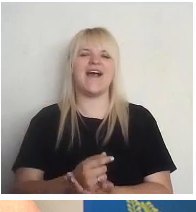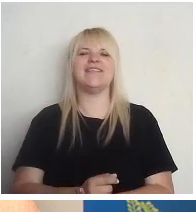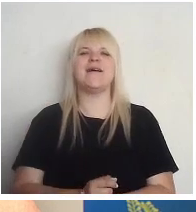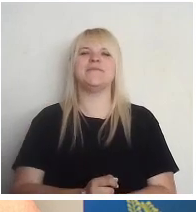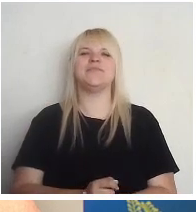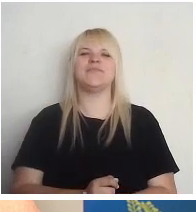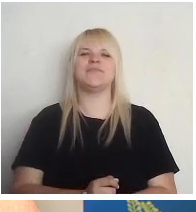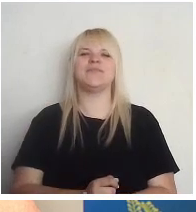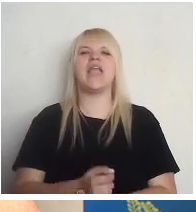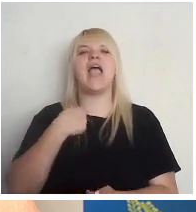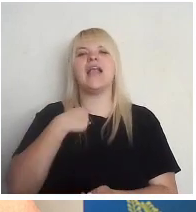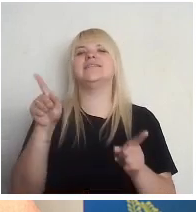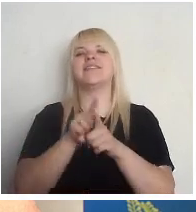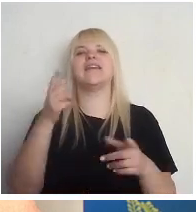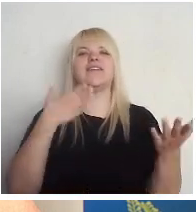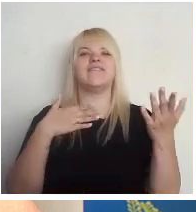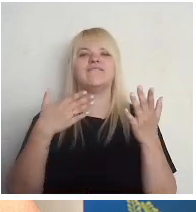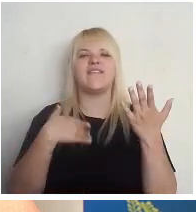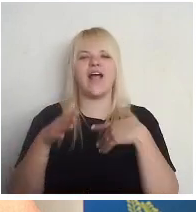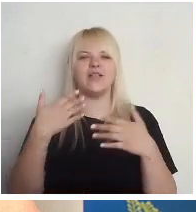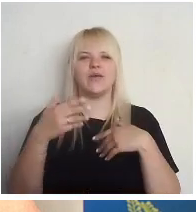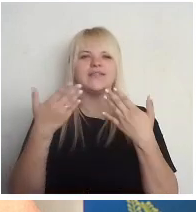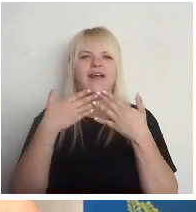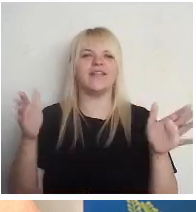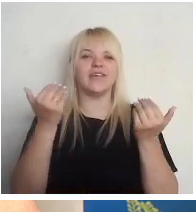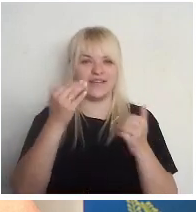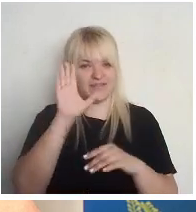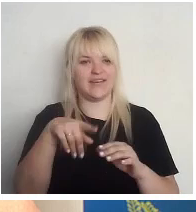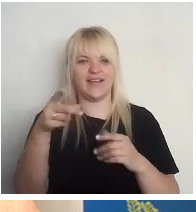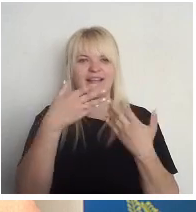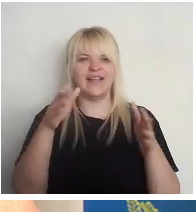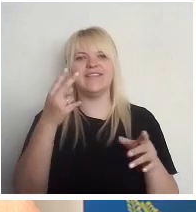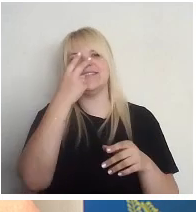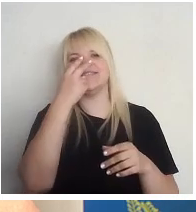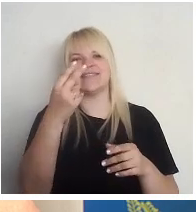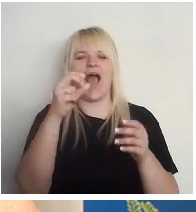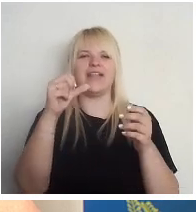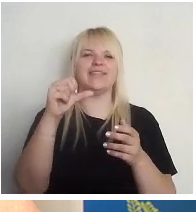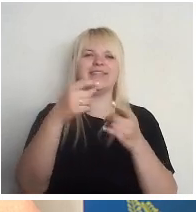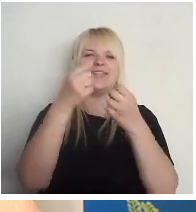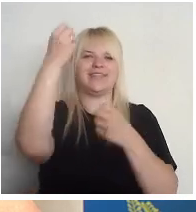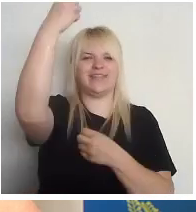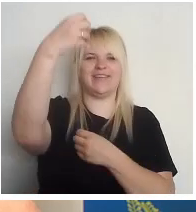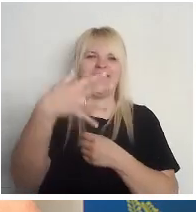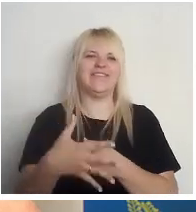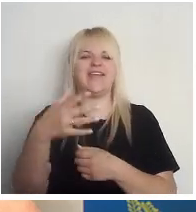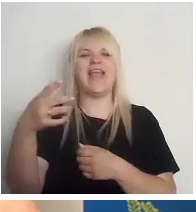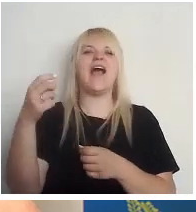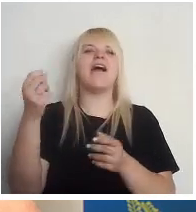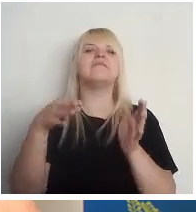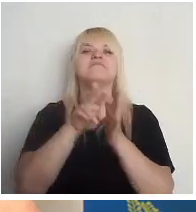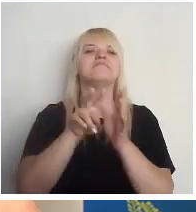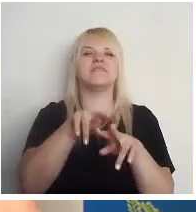Es arī vēlos atvērt tagad, ja tā varētu teikt, skatuvi klātesošajiem, un vai ir